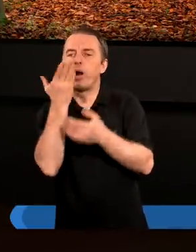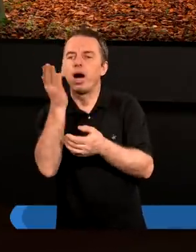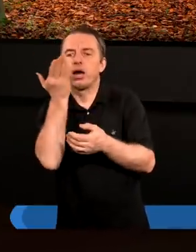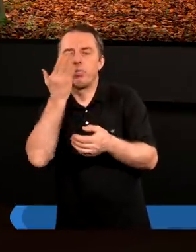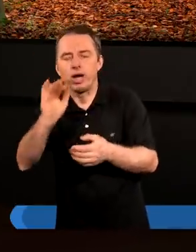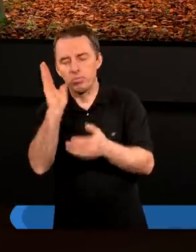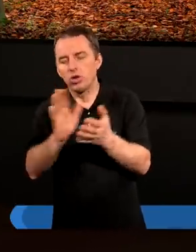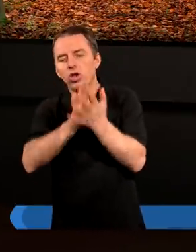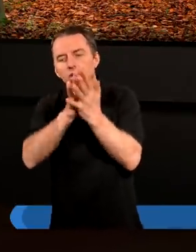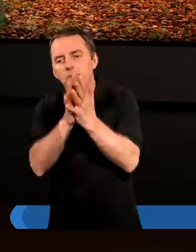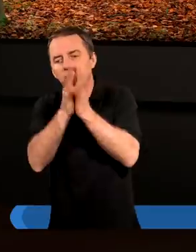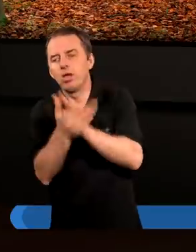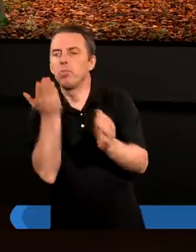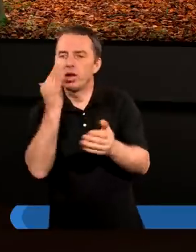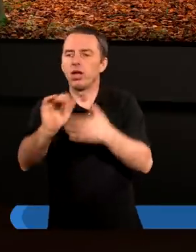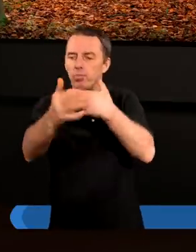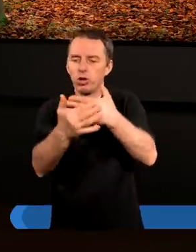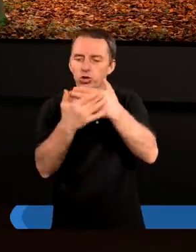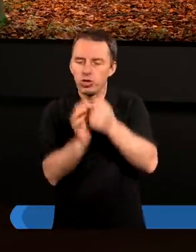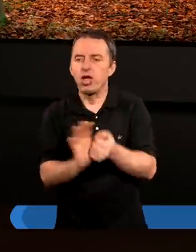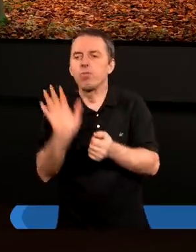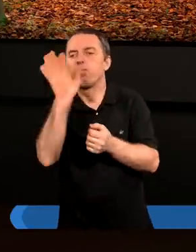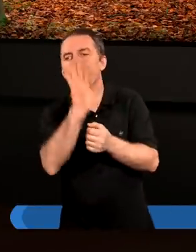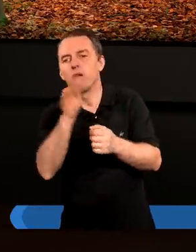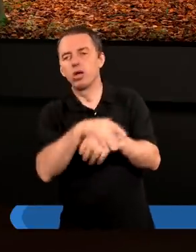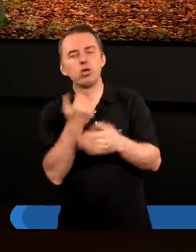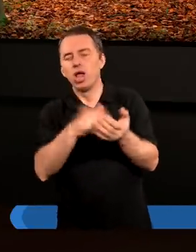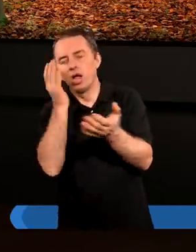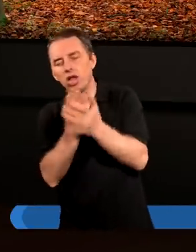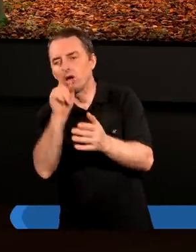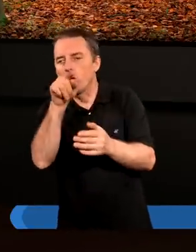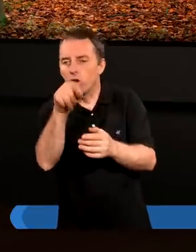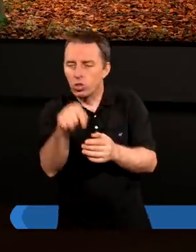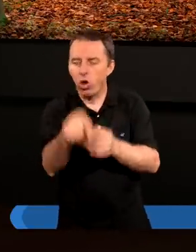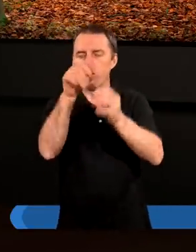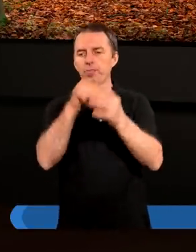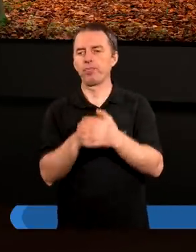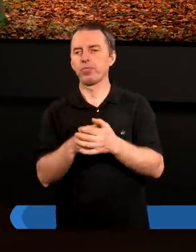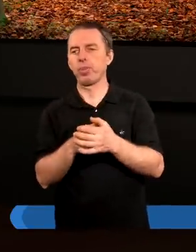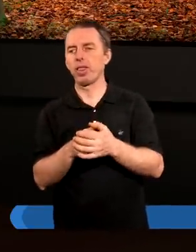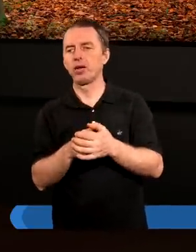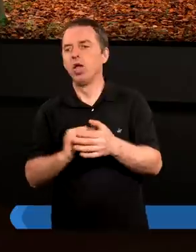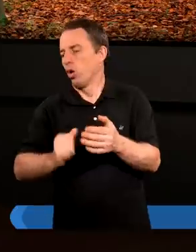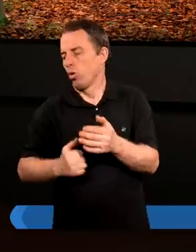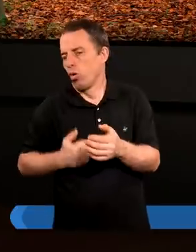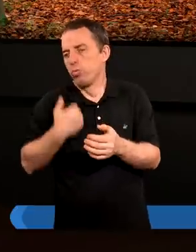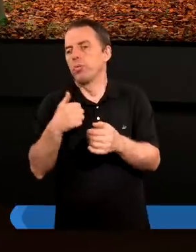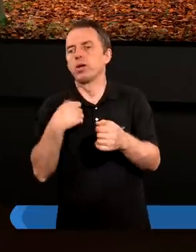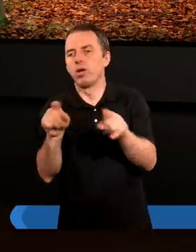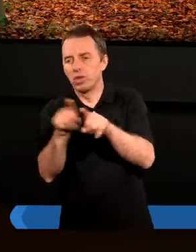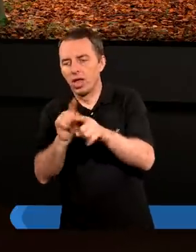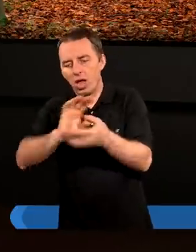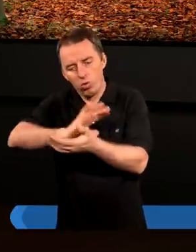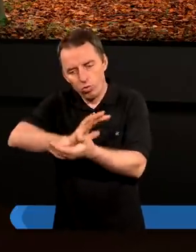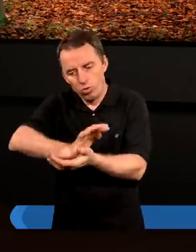bardziej zmieniało. Będziemy coraz bliżej Boga. I nie tylko to. Chlubimy się też